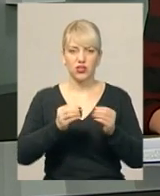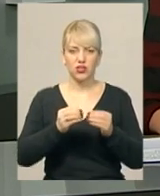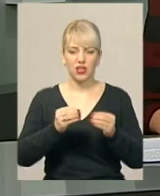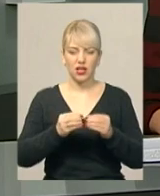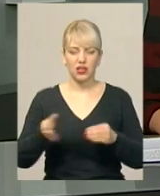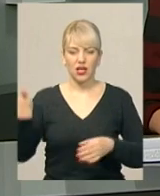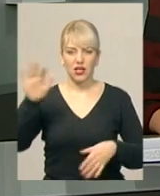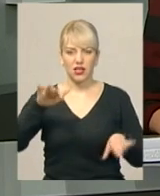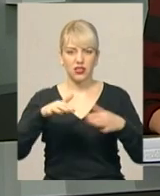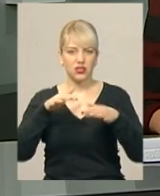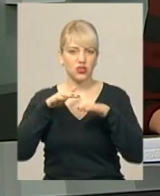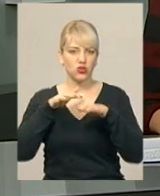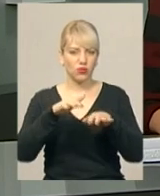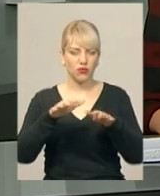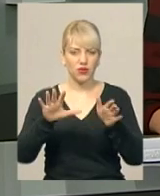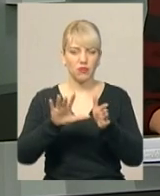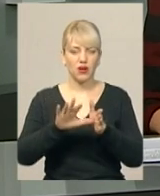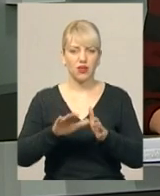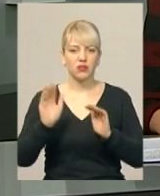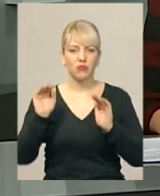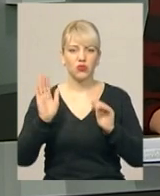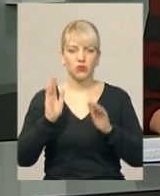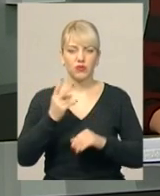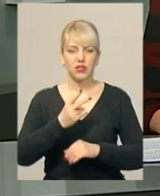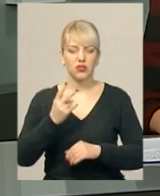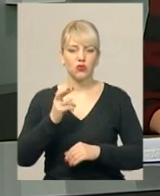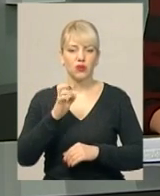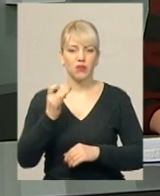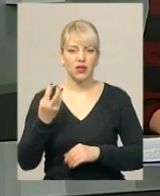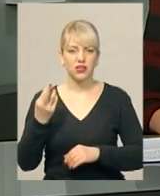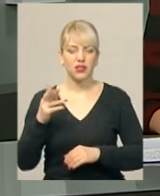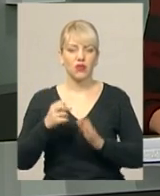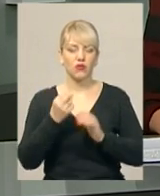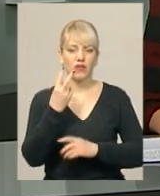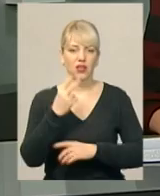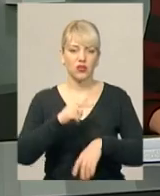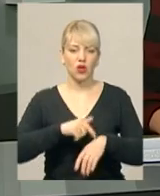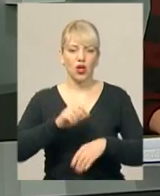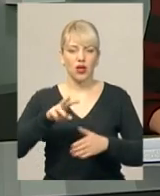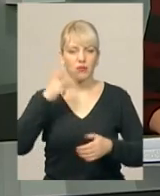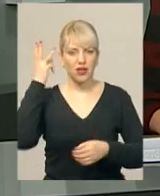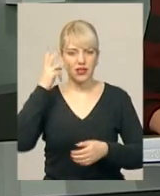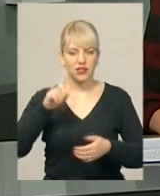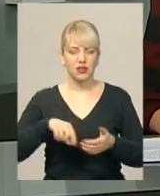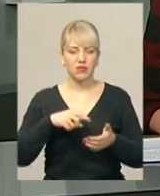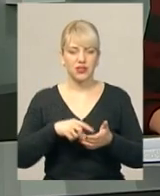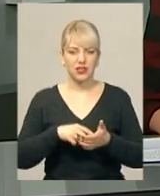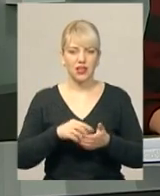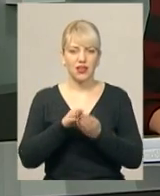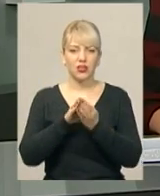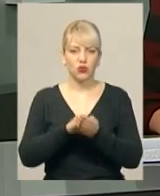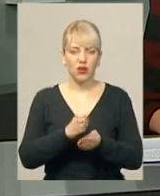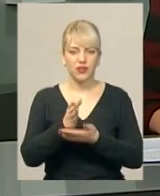-штурмовій бригаді. Прощання з бійцем відбудеться 22 березня о 12-й годині у Хмельницькій міській ритуальній службі за адресою